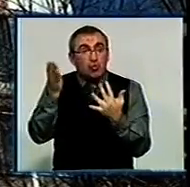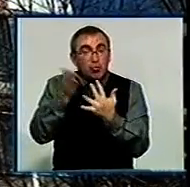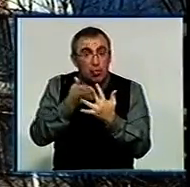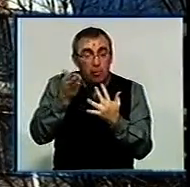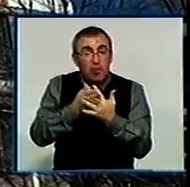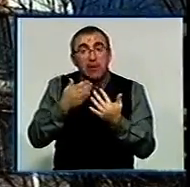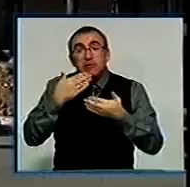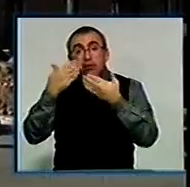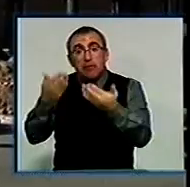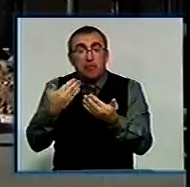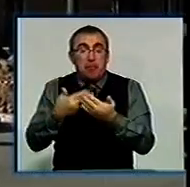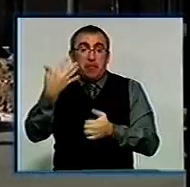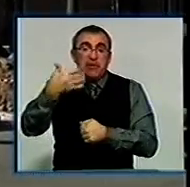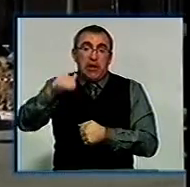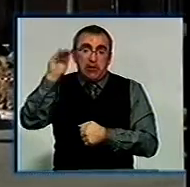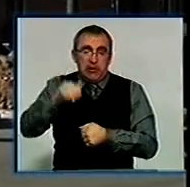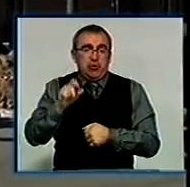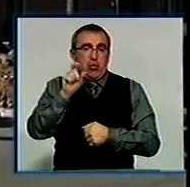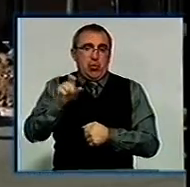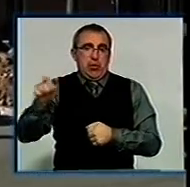звернуться близько 50 тисяч людей.